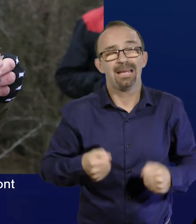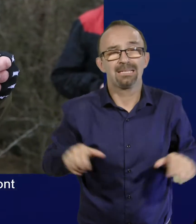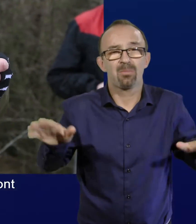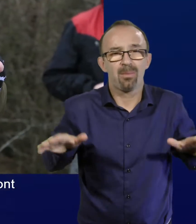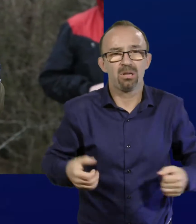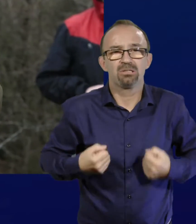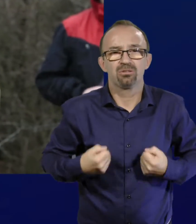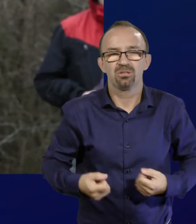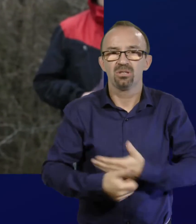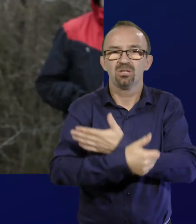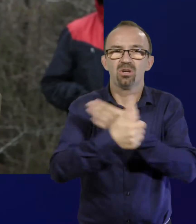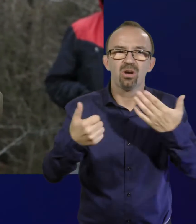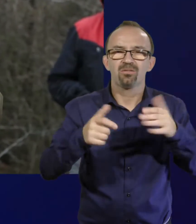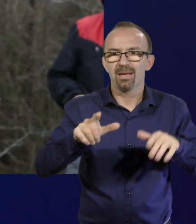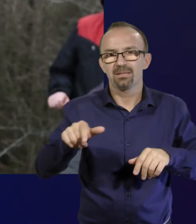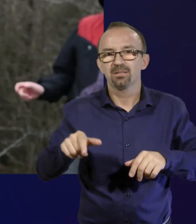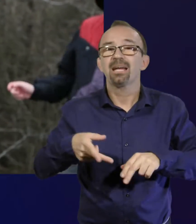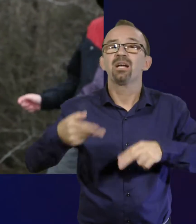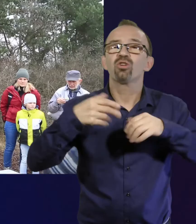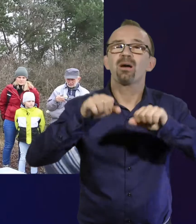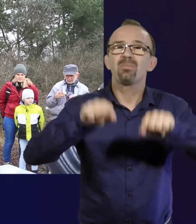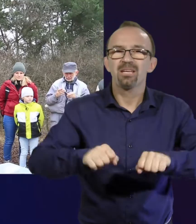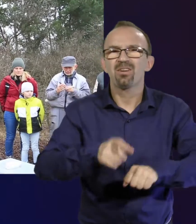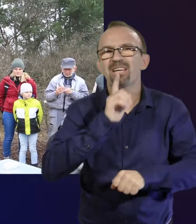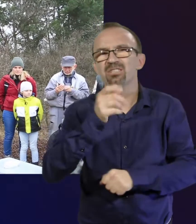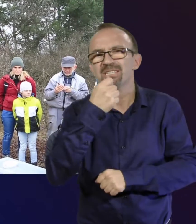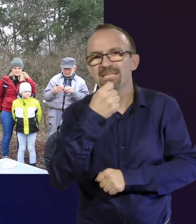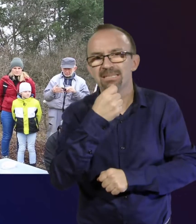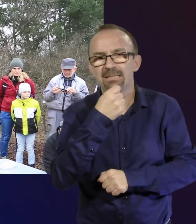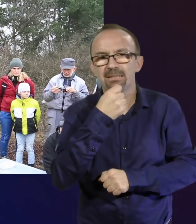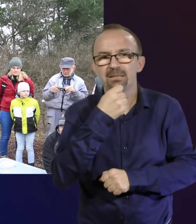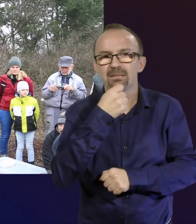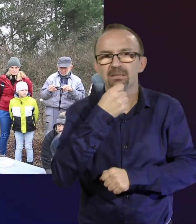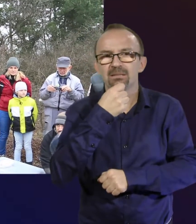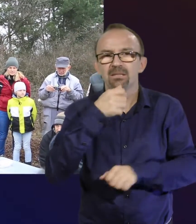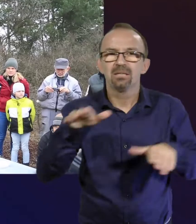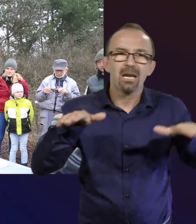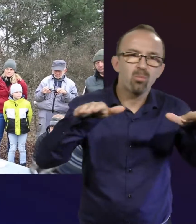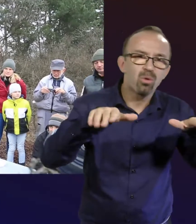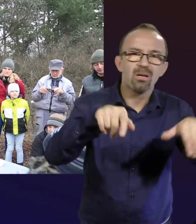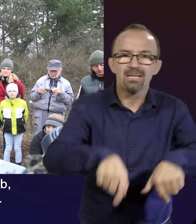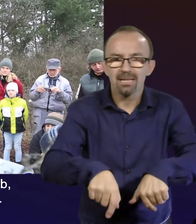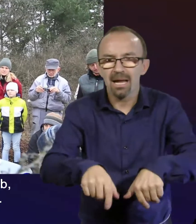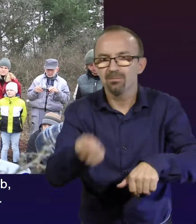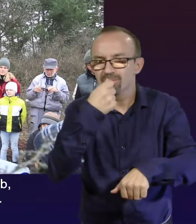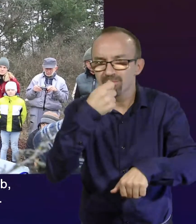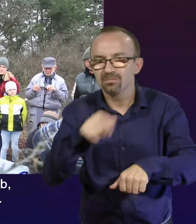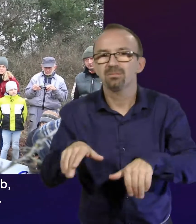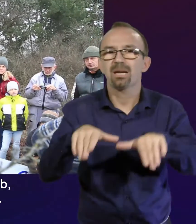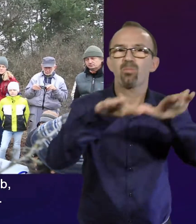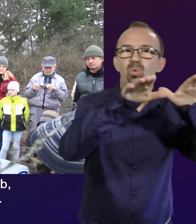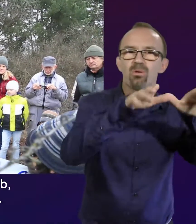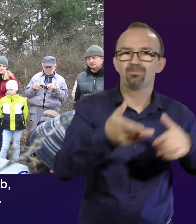nehezebben repül, akkor 67. Viszont továbbírja, van, aki keveset eszik, repül vele egy rövidebb ideig, utána leszáll,